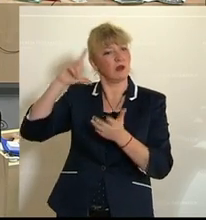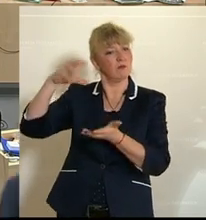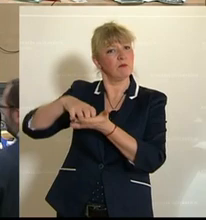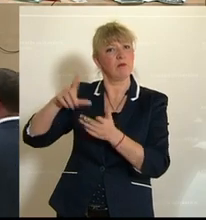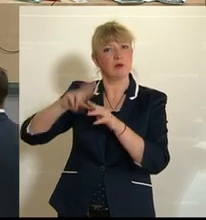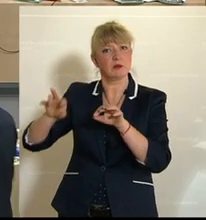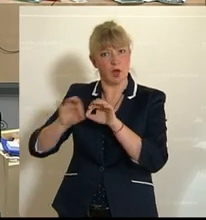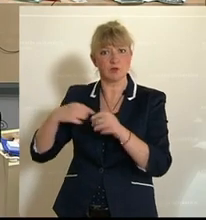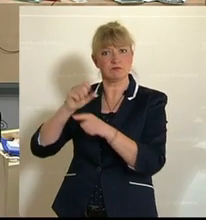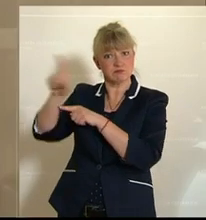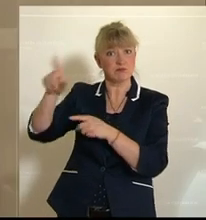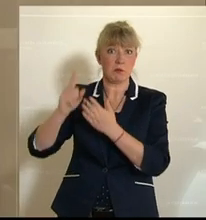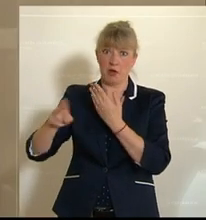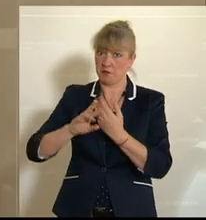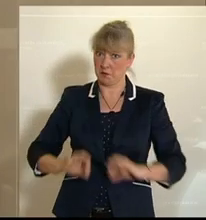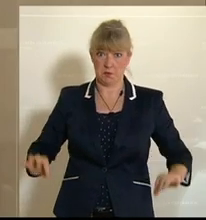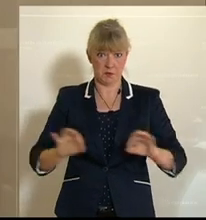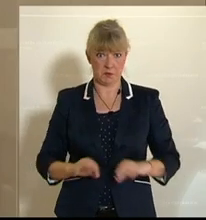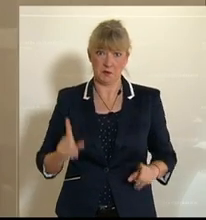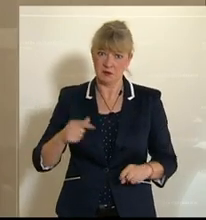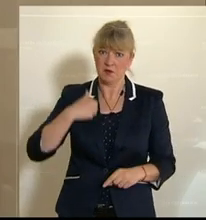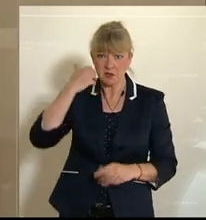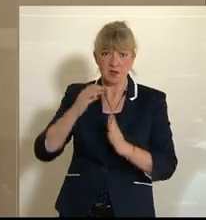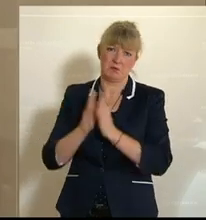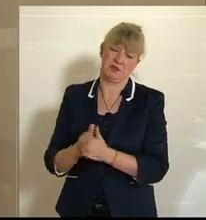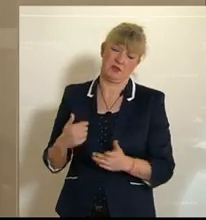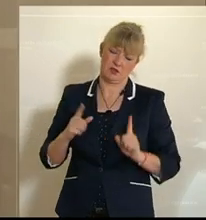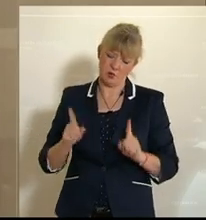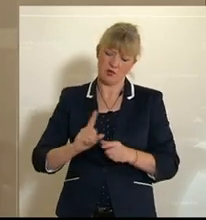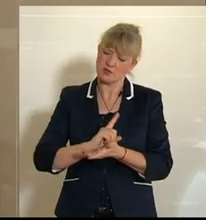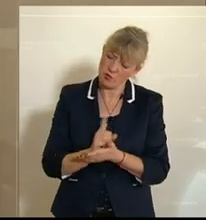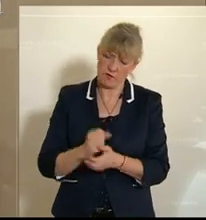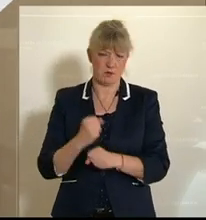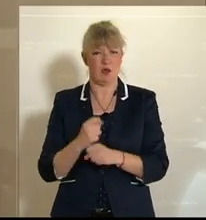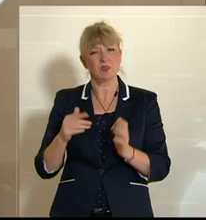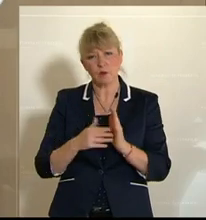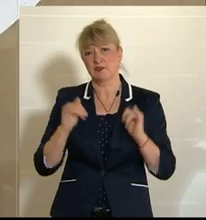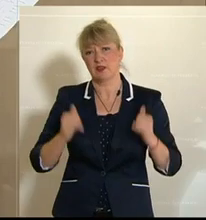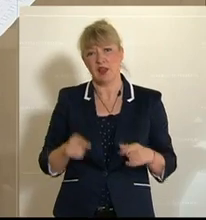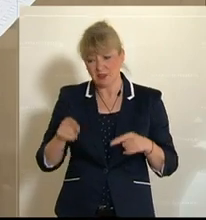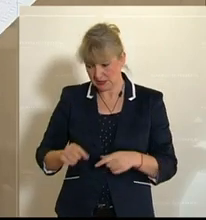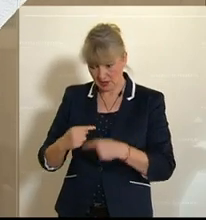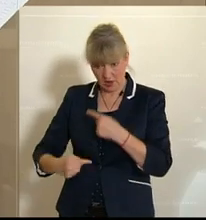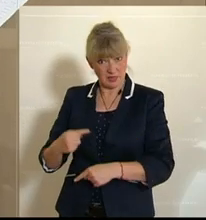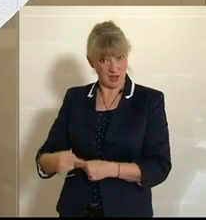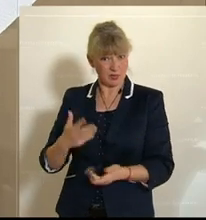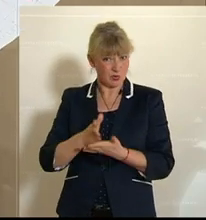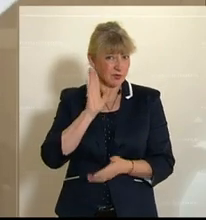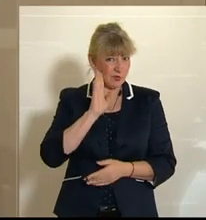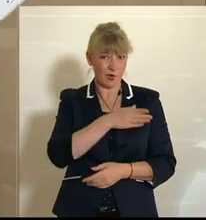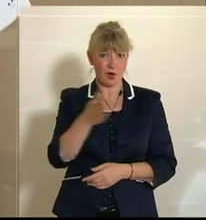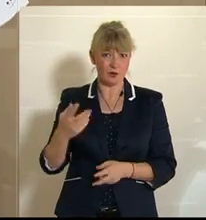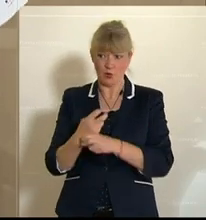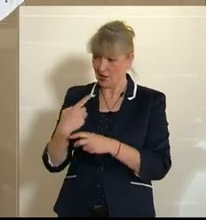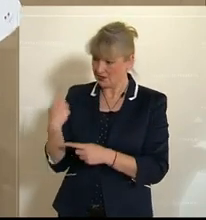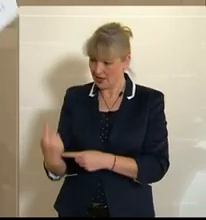Sie haben keine Antworten gekriegt dazu. Und ich habe wirklich die Bitte, handeln wir sofort. Es ist notwendig, gerade dieser Generation, wir haben es vorhin gehört, die